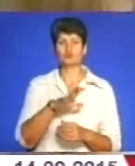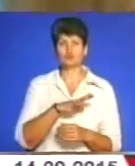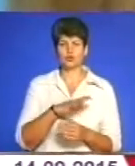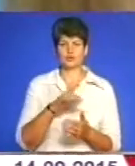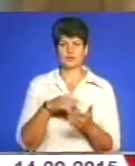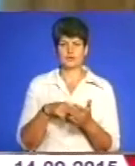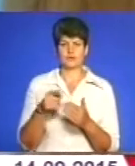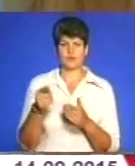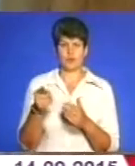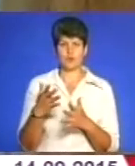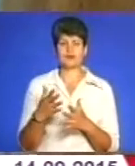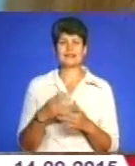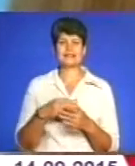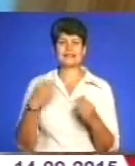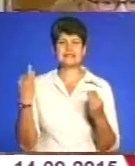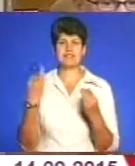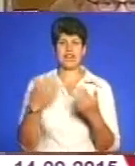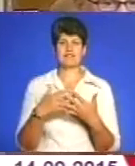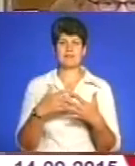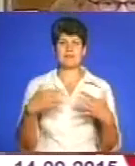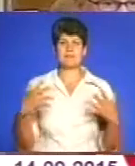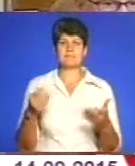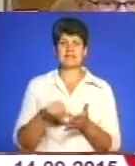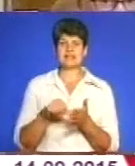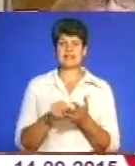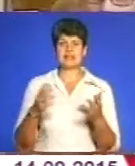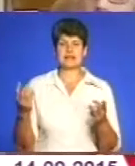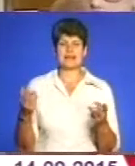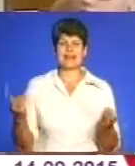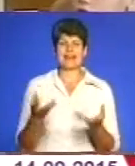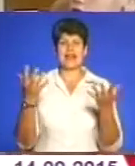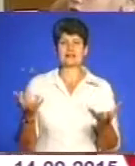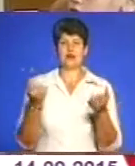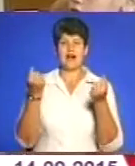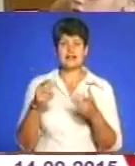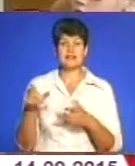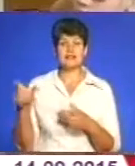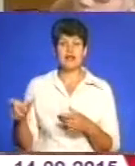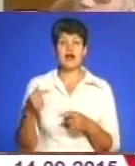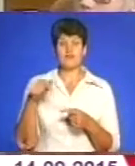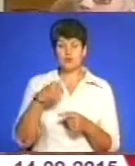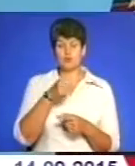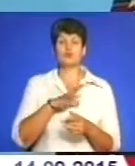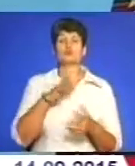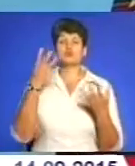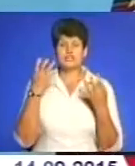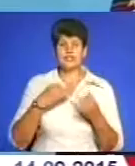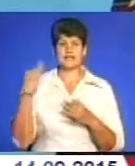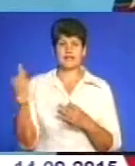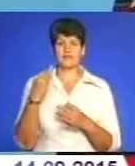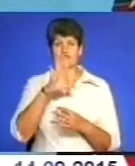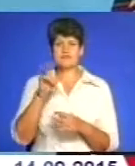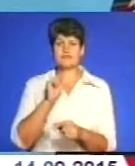Тернополі. Найяскравіший майданчик представили рятувальники. Журналістам зізналися, цього року буде ще цікавіше. Всі завдання